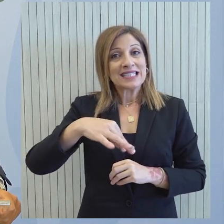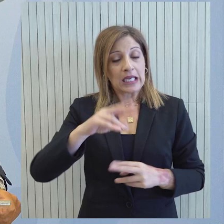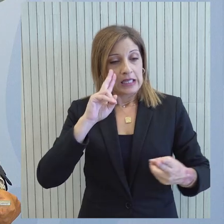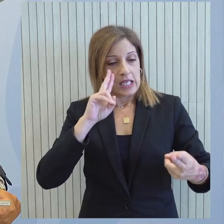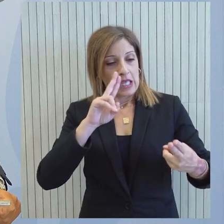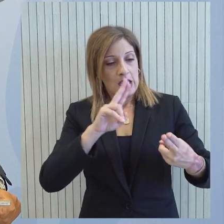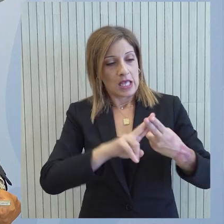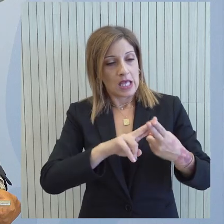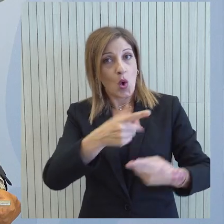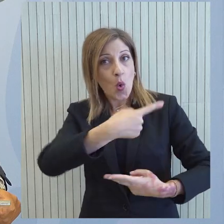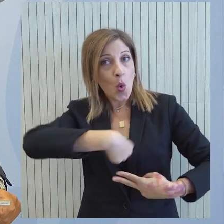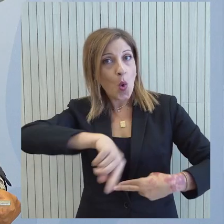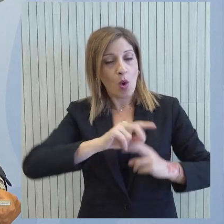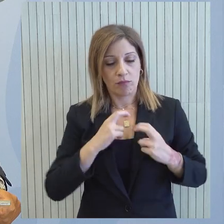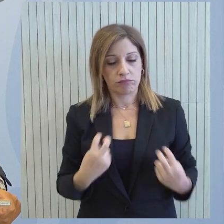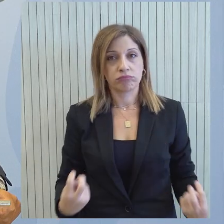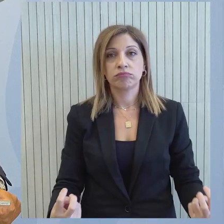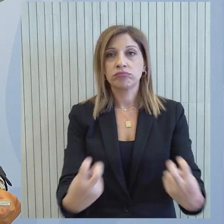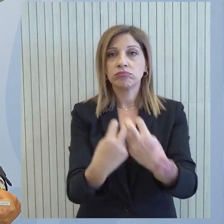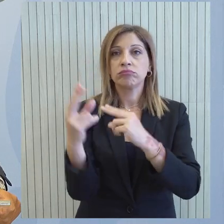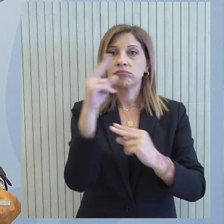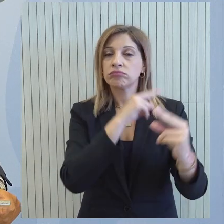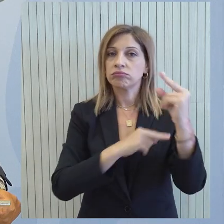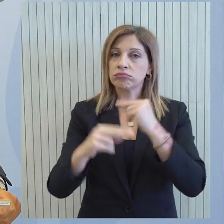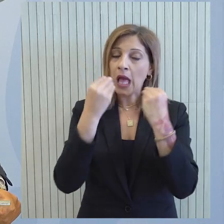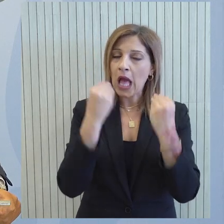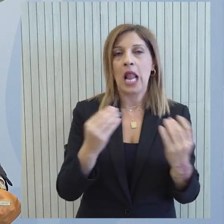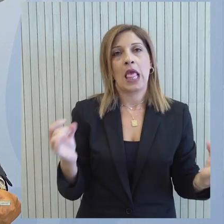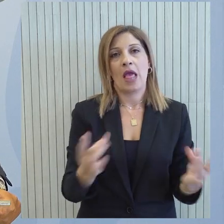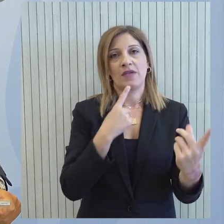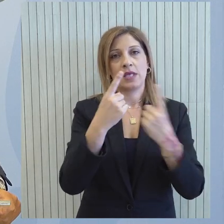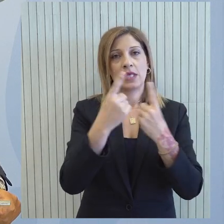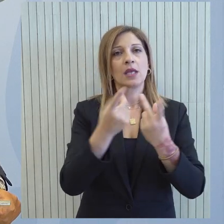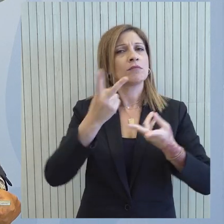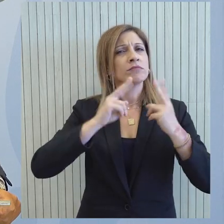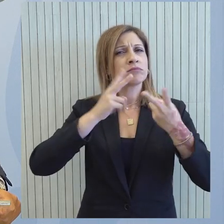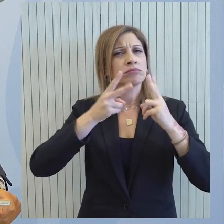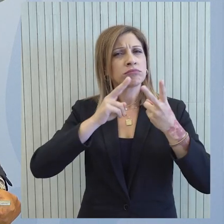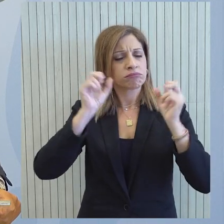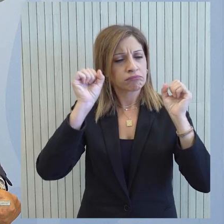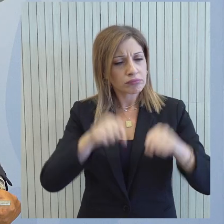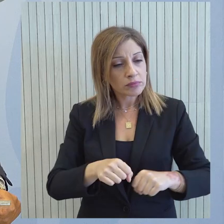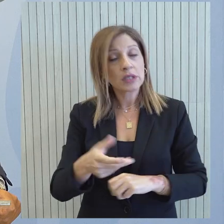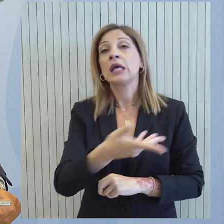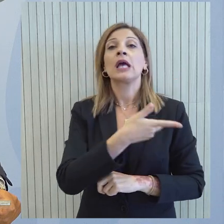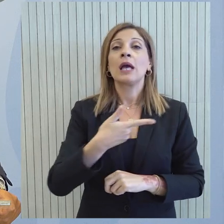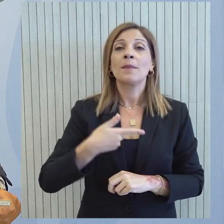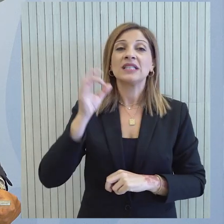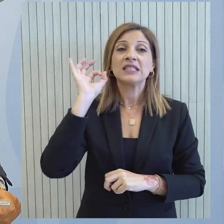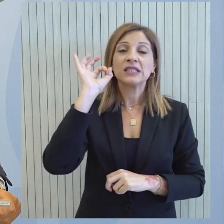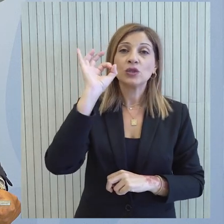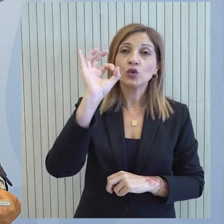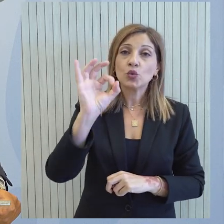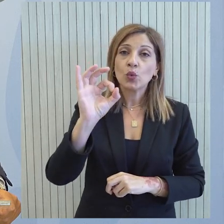μια πολύ καλή ευκαιρία να συζητηθούν αυτά τα πράγματα και οι διευκρινήσεις που χρειάζονται Εμάς